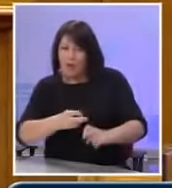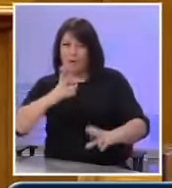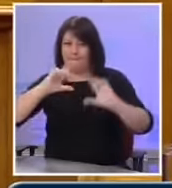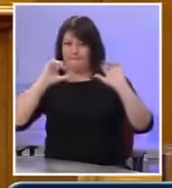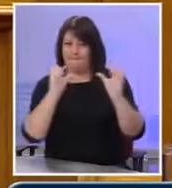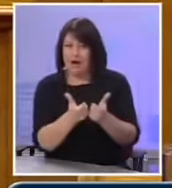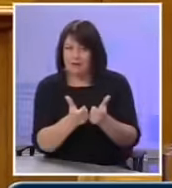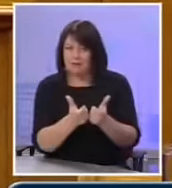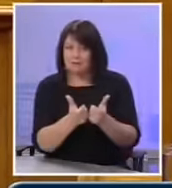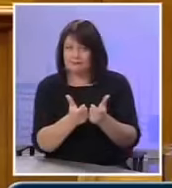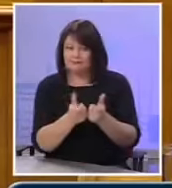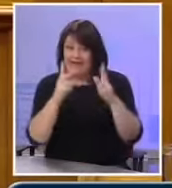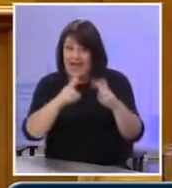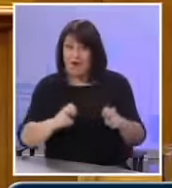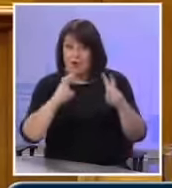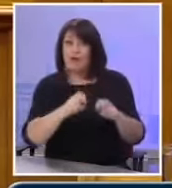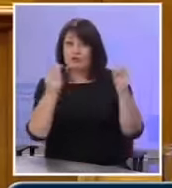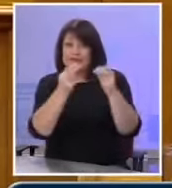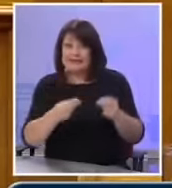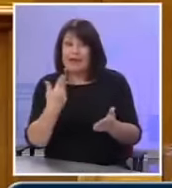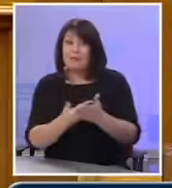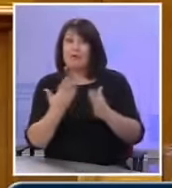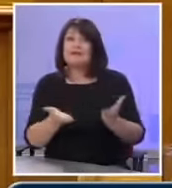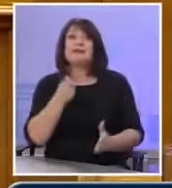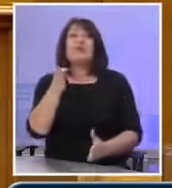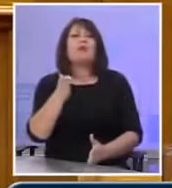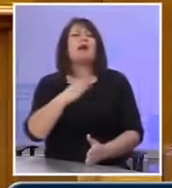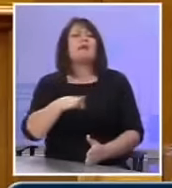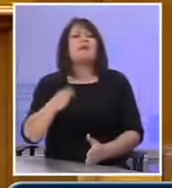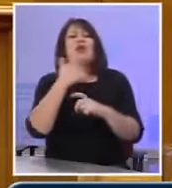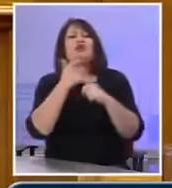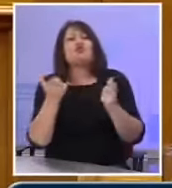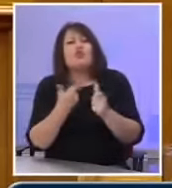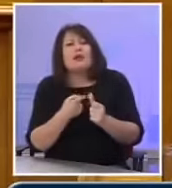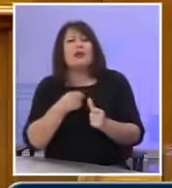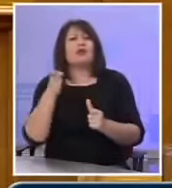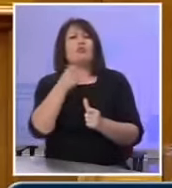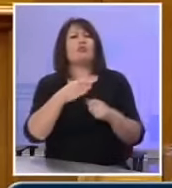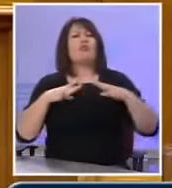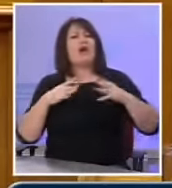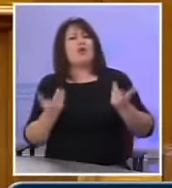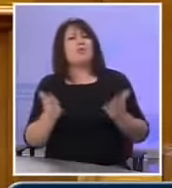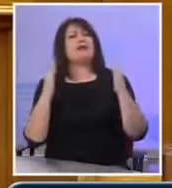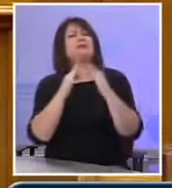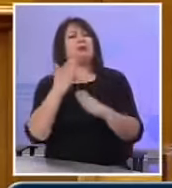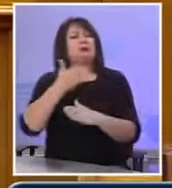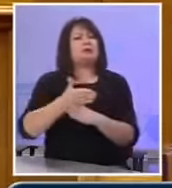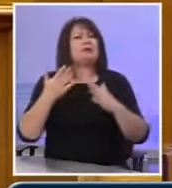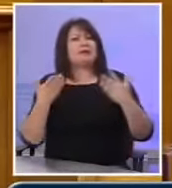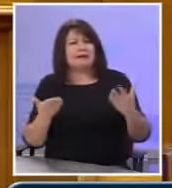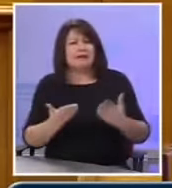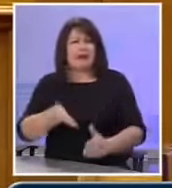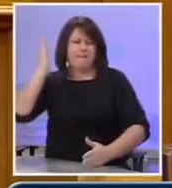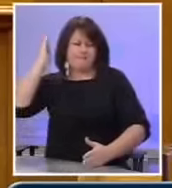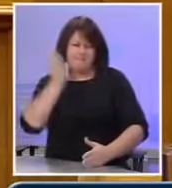έλεγχο στοιχείων με πού πηγαίνουν, σε ποιο σχολείο πάνε τα παιδιά του, με πού πηγαίνει διακοπές, στη σπίτι, θα τον